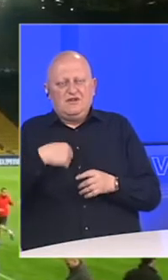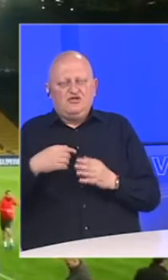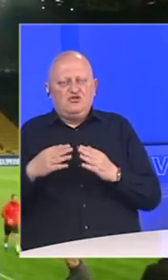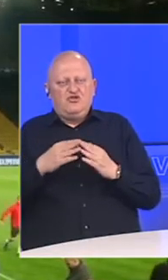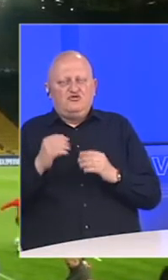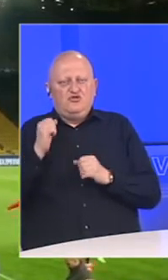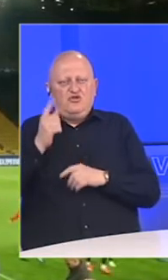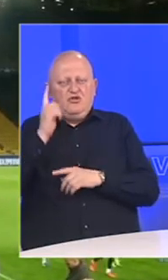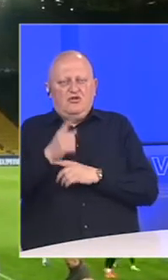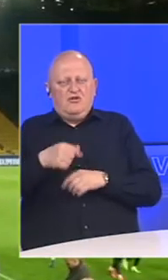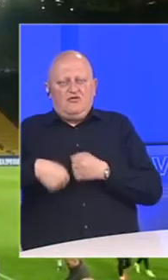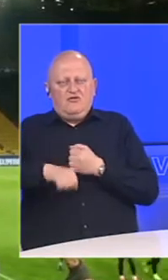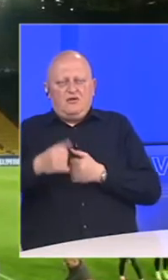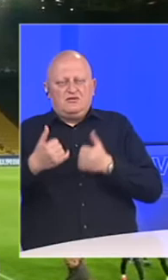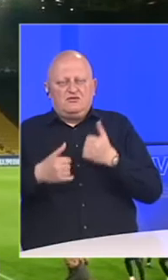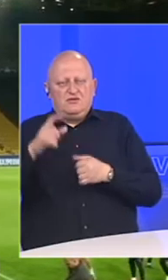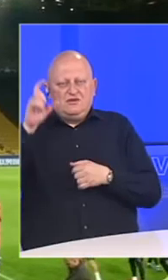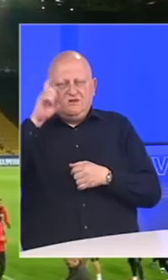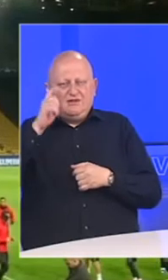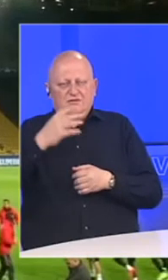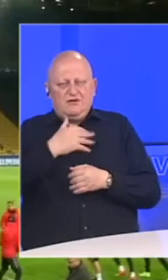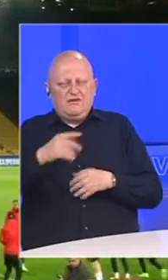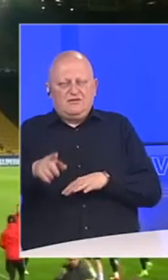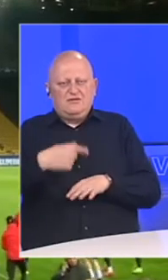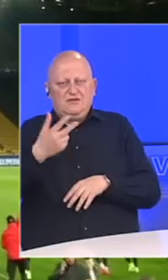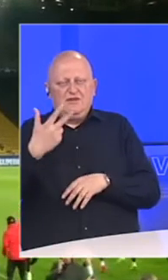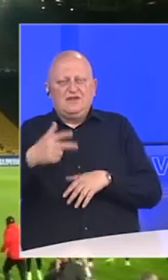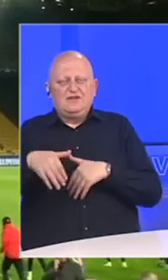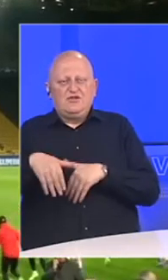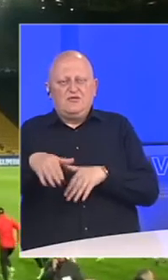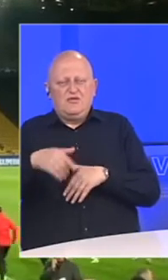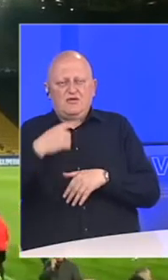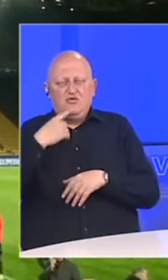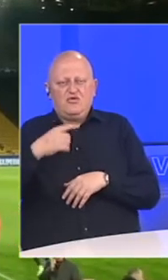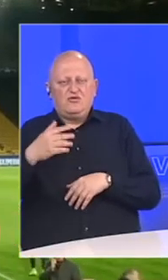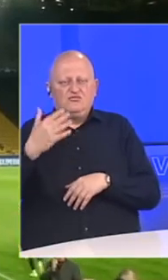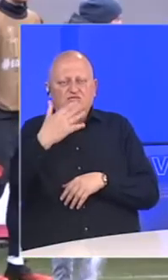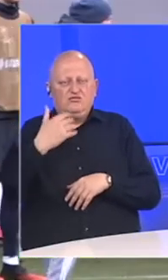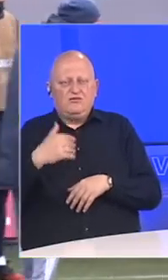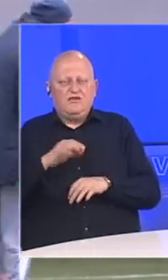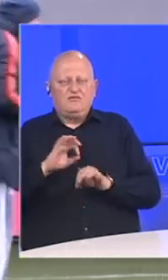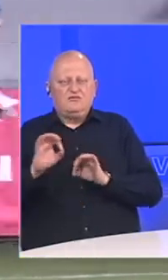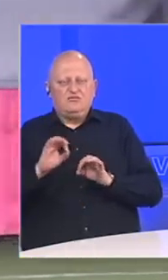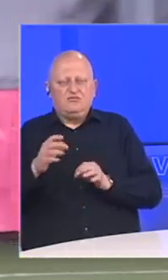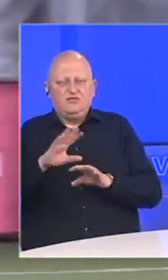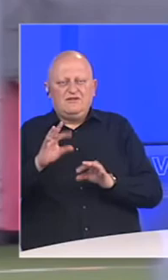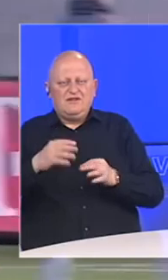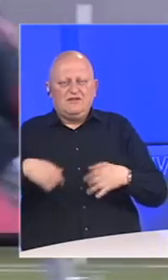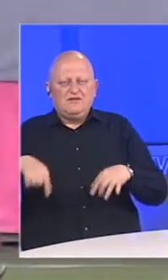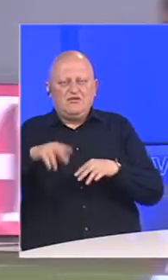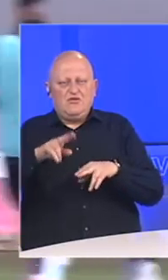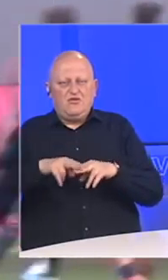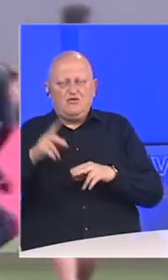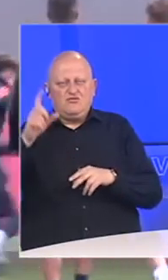komšija donijeli odluku da će se futbalska prvenstva u Srbiji i Hrvatskoj nastaviti 30. maja. I dok u Hrvatskoj planiraju da se odigra svih 10 kola koliko je